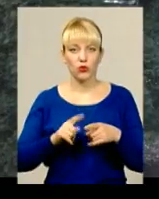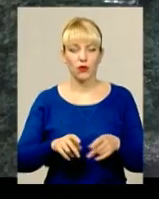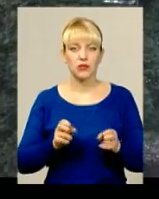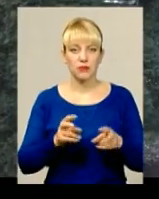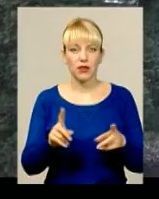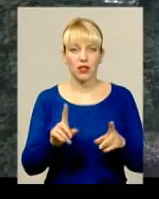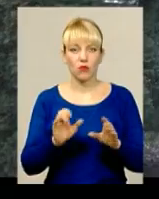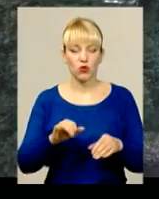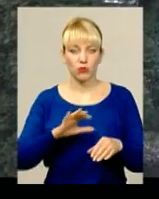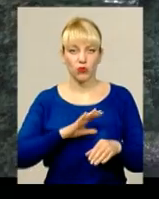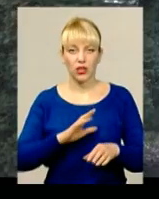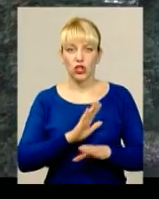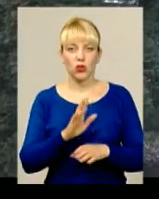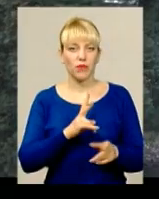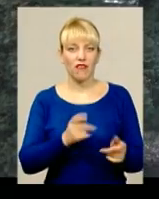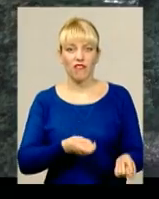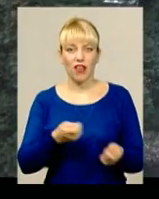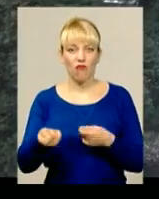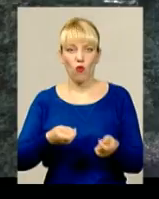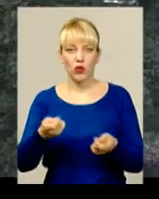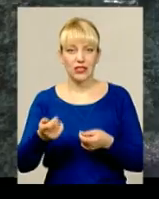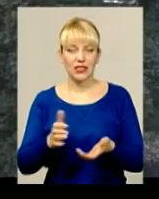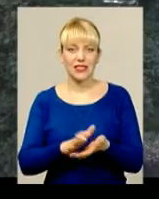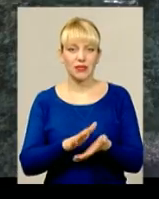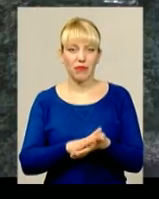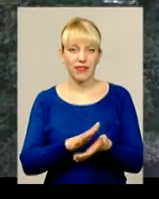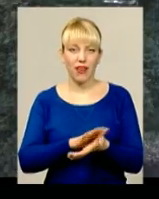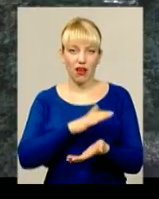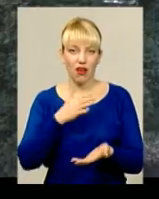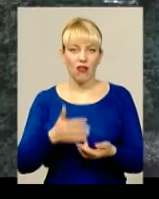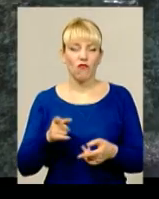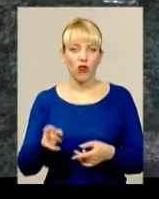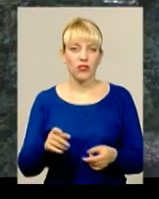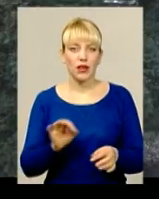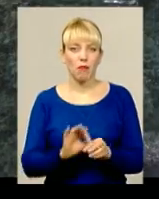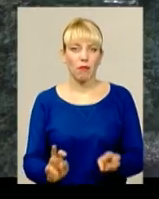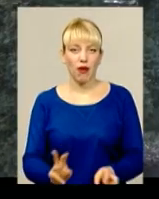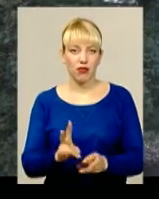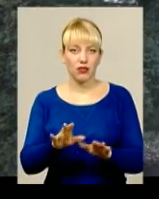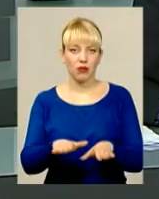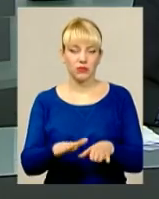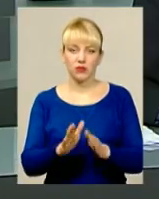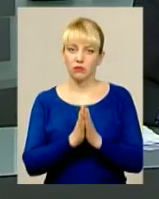для того, щоб не виносити, не вивозити сміття, вони спалюють його на місці. Ми звертаємося в цих людей, в жодному разі цього не робити.